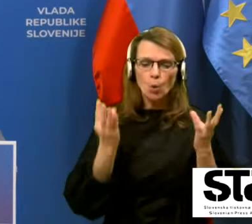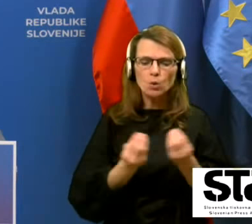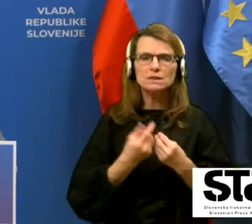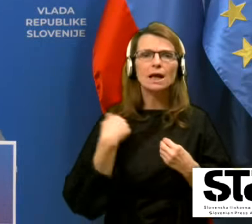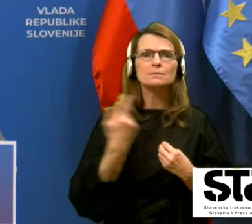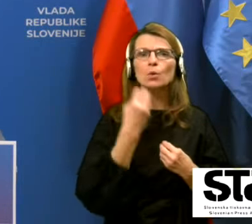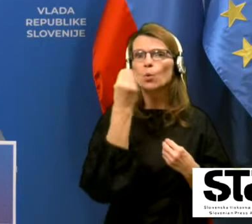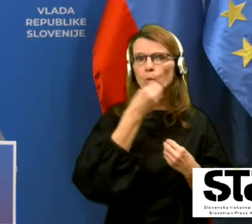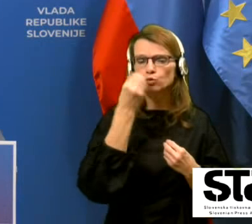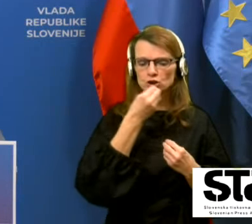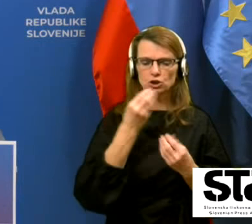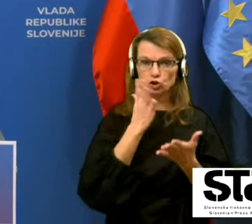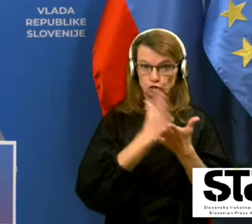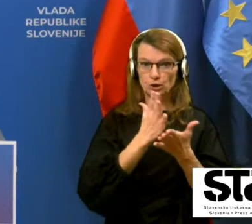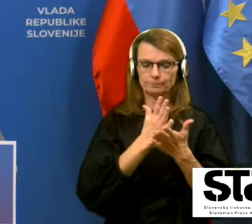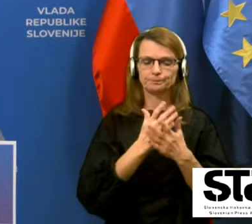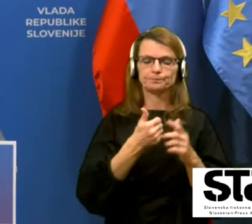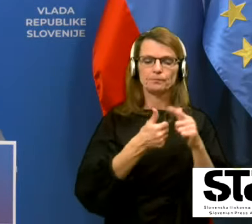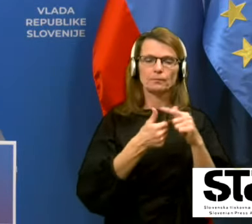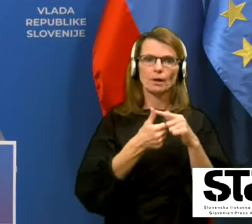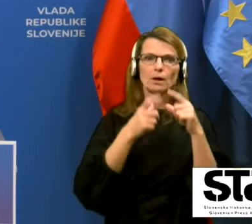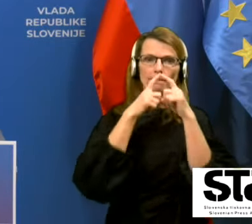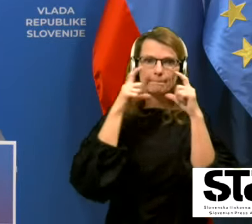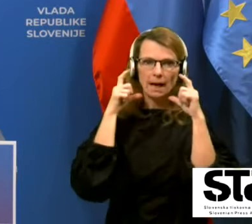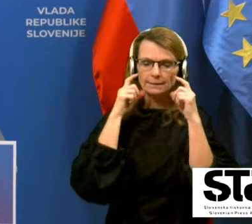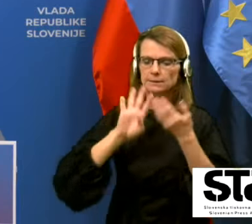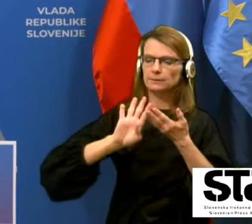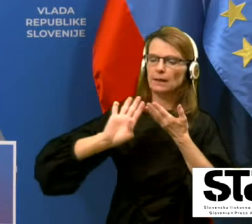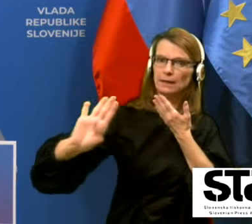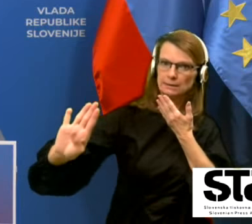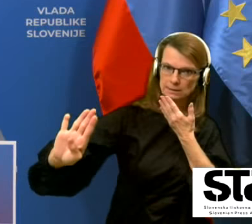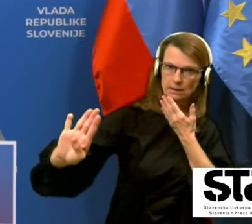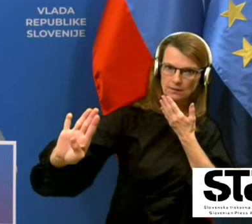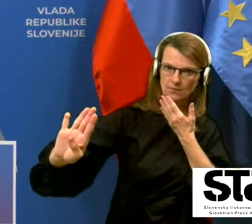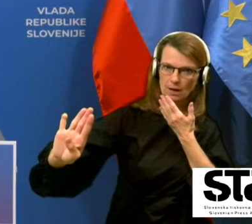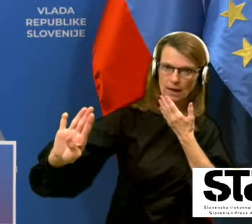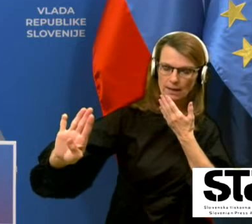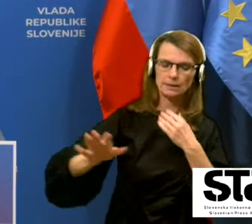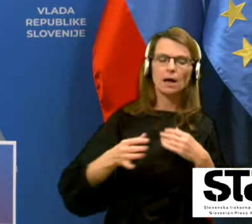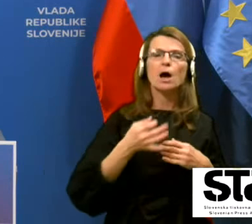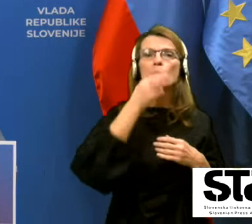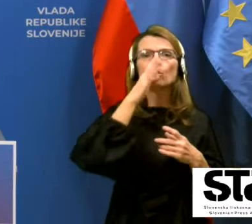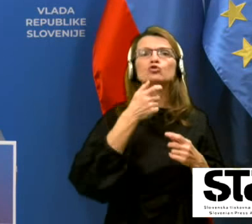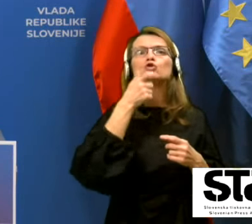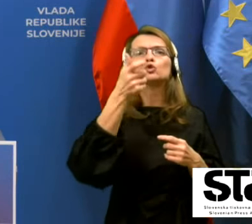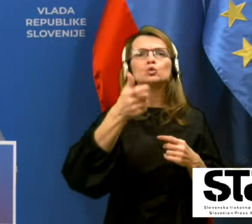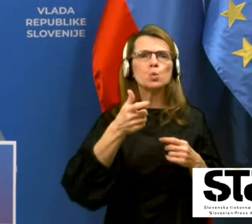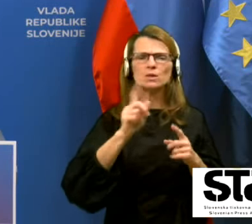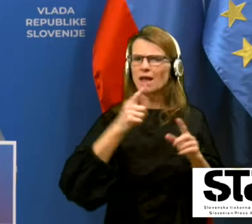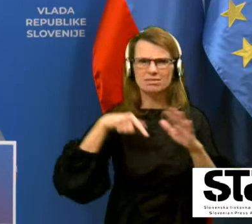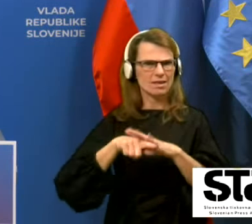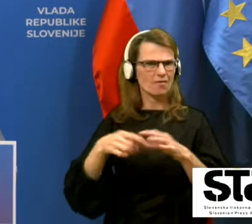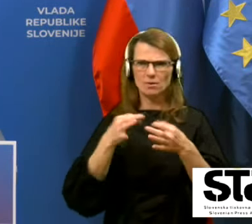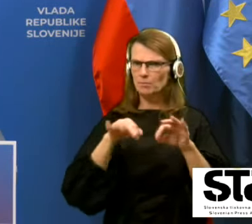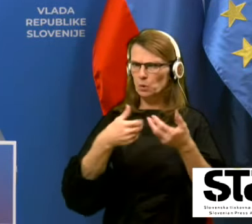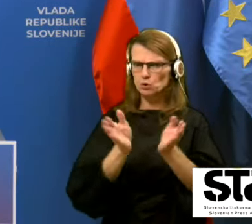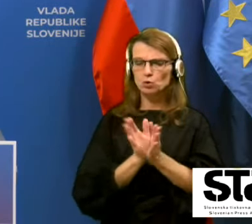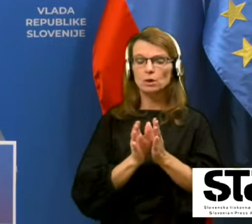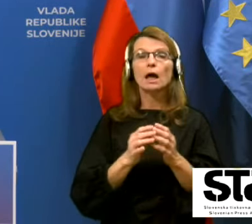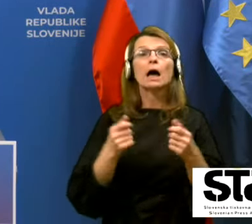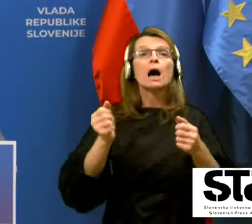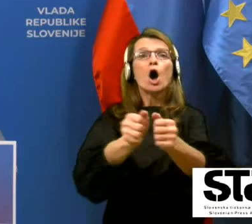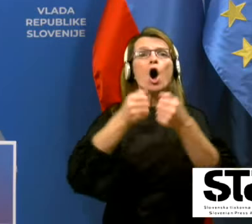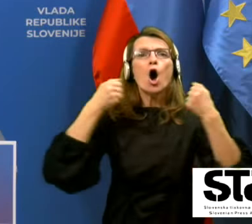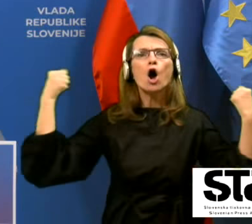maske, razdalja, zadržavati se rajše v odprtih prostorih, zračiti notranje